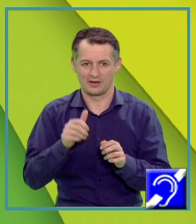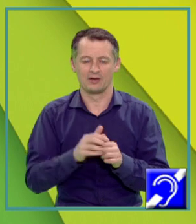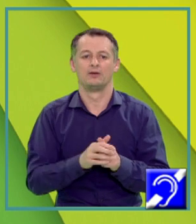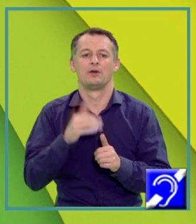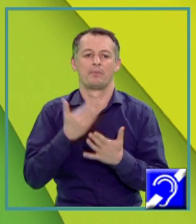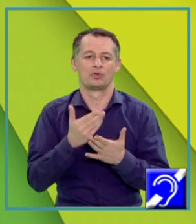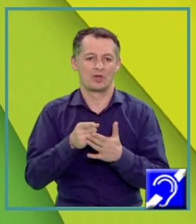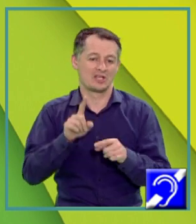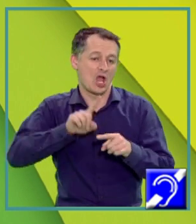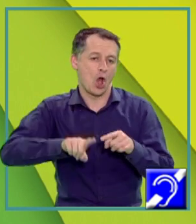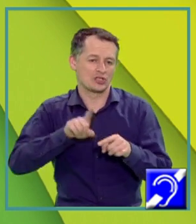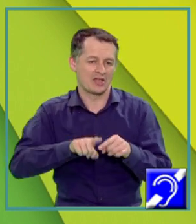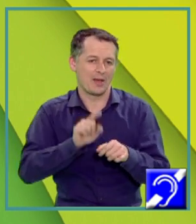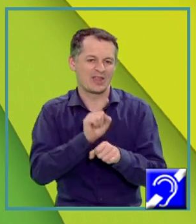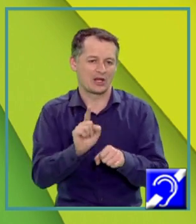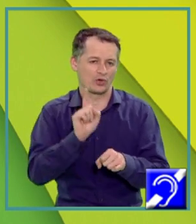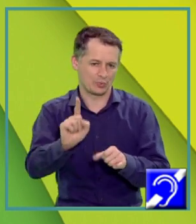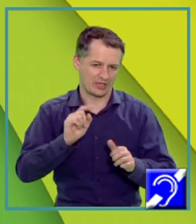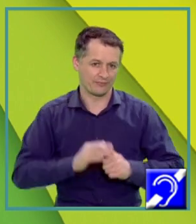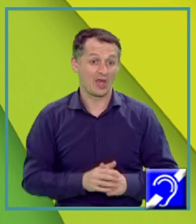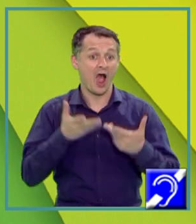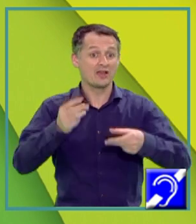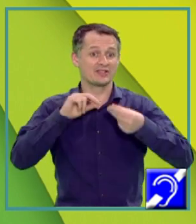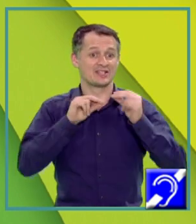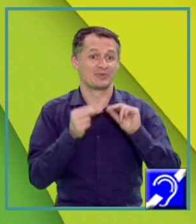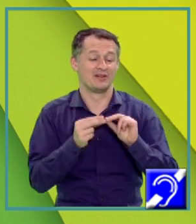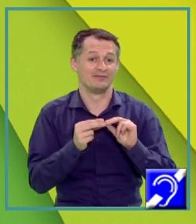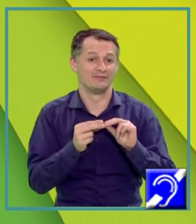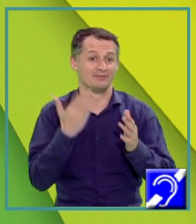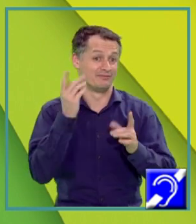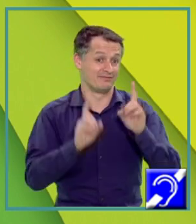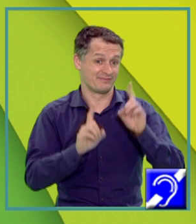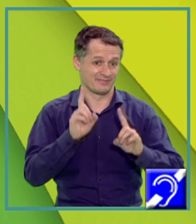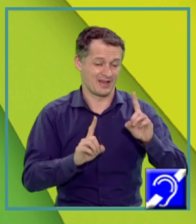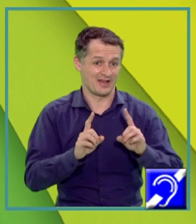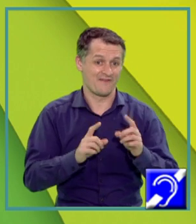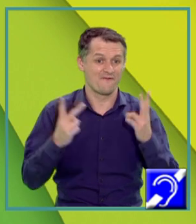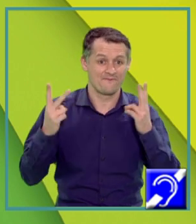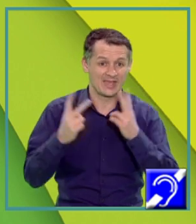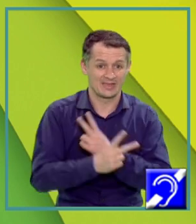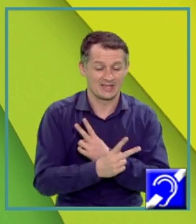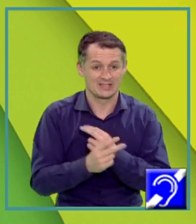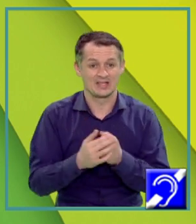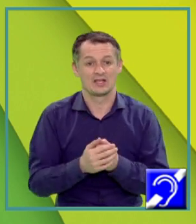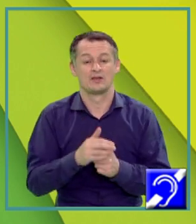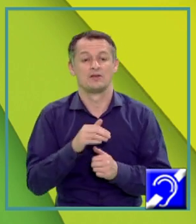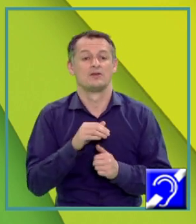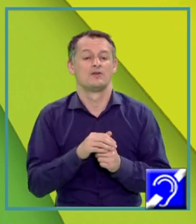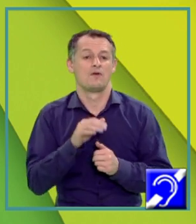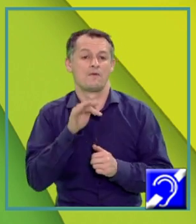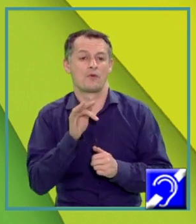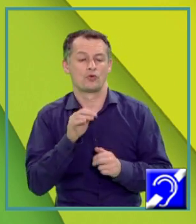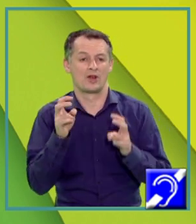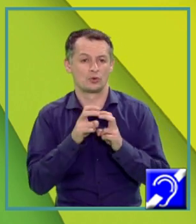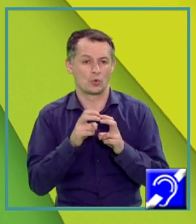constantă a materialului respectiv. Asta înseamnă că în cazul în care viteza fotoelectronului emis este